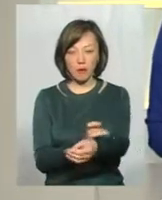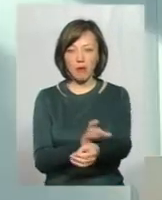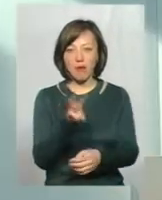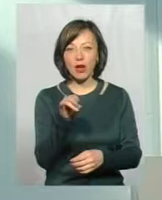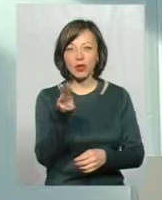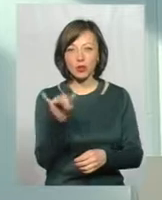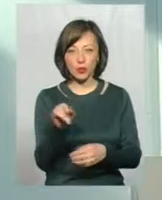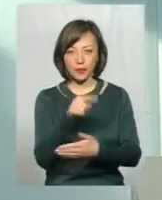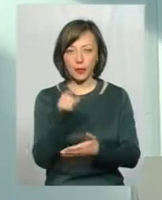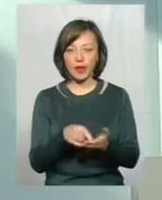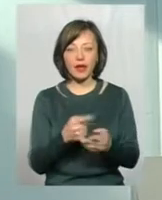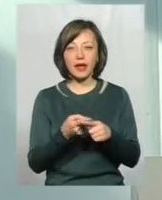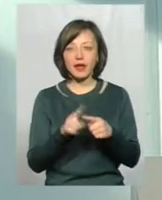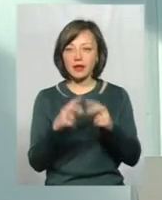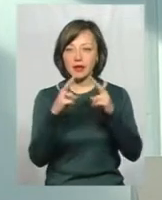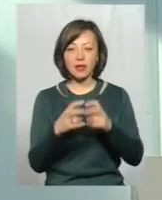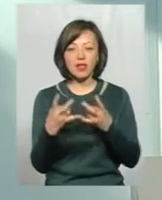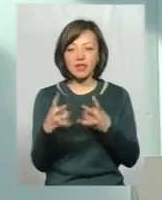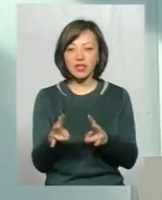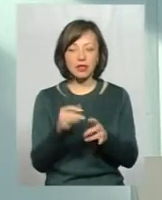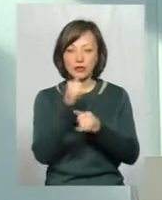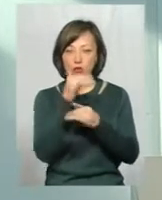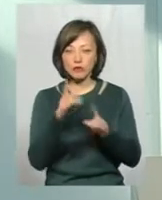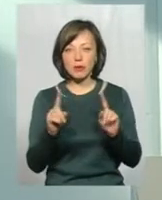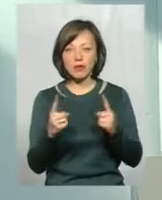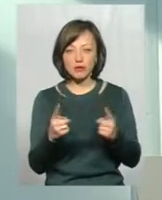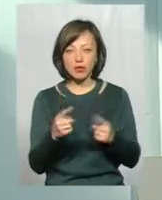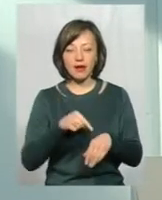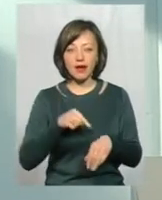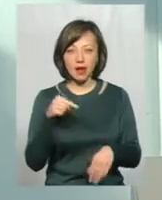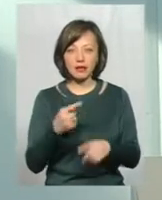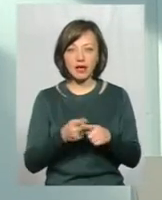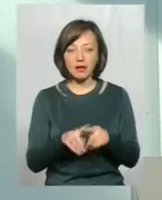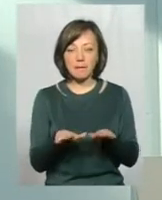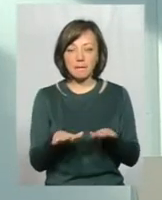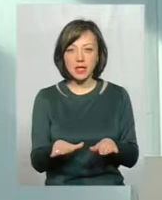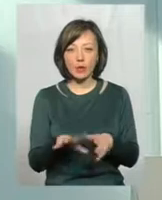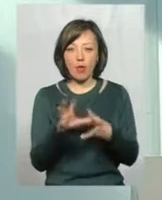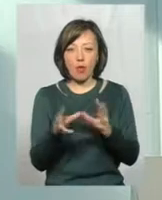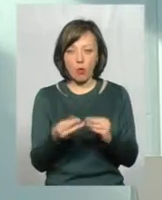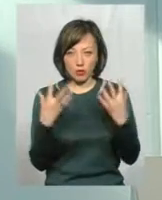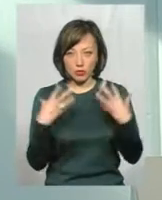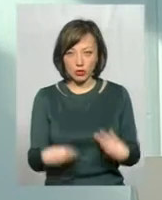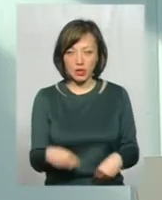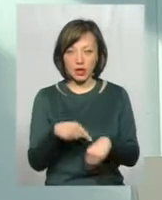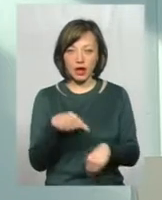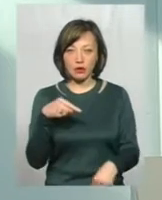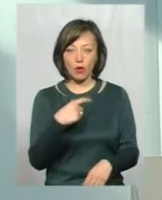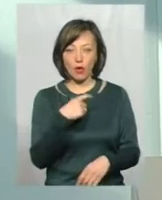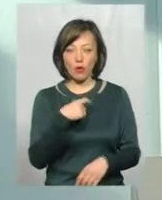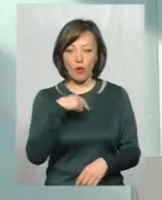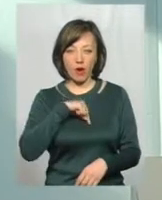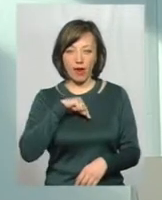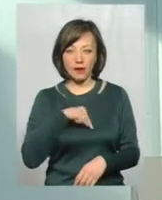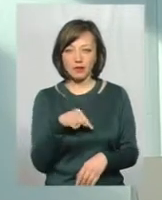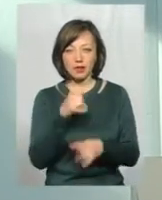Туберкуліна діагностіка в принципі навредить ничем не може, тому що реакція – це тільки містна. Общій реакції організму от введення